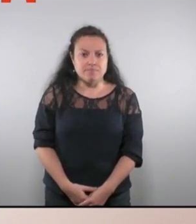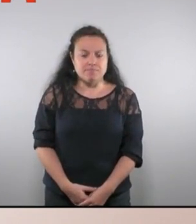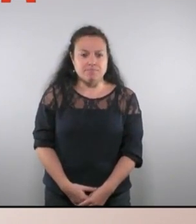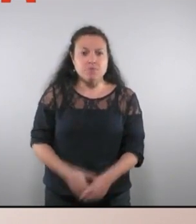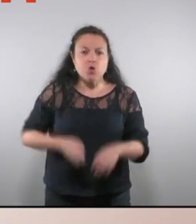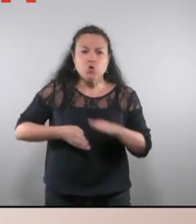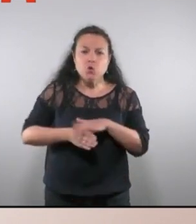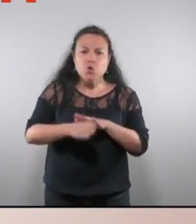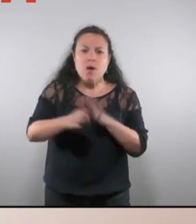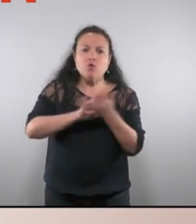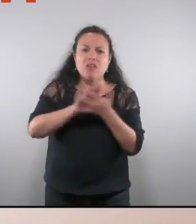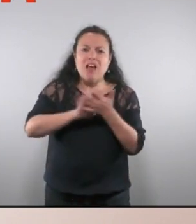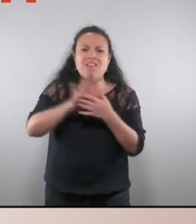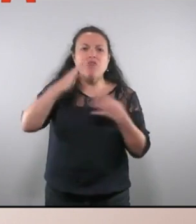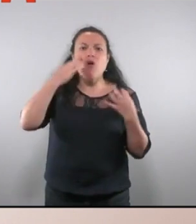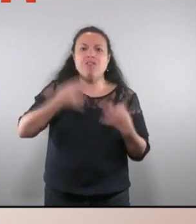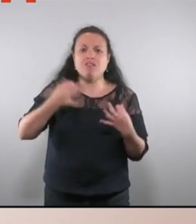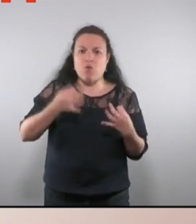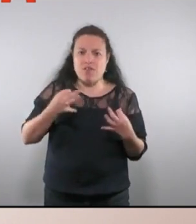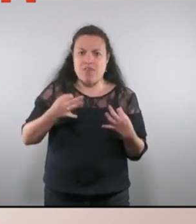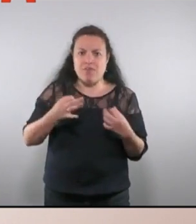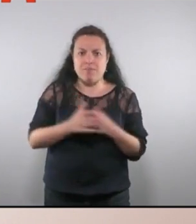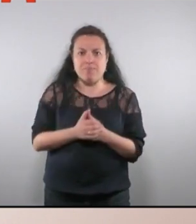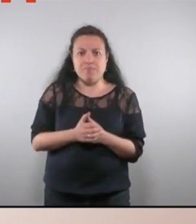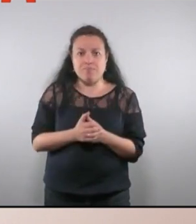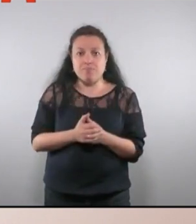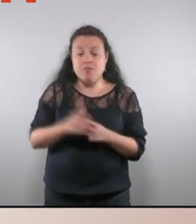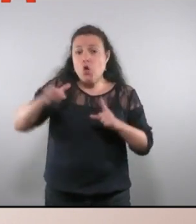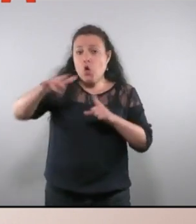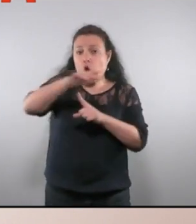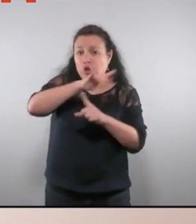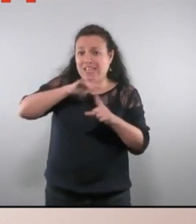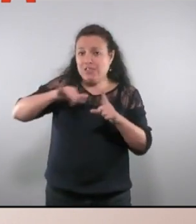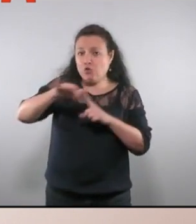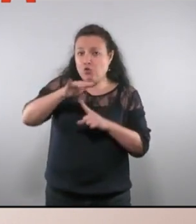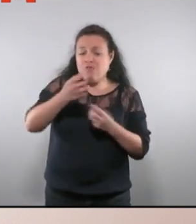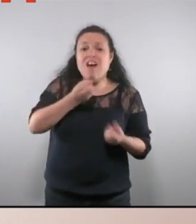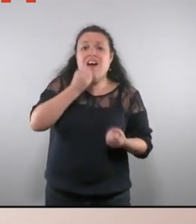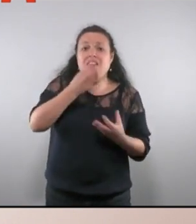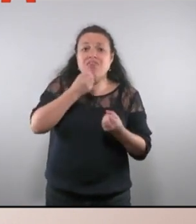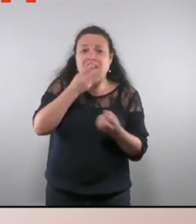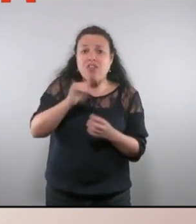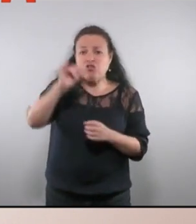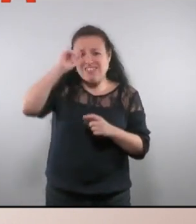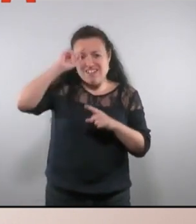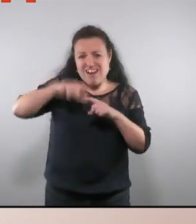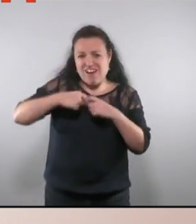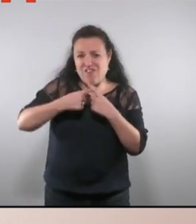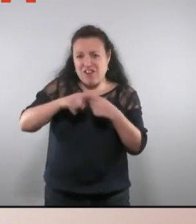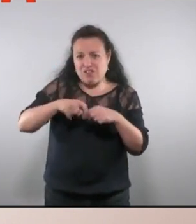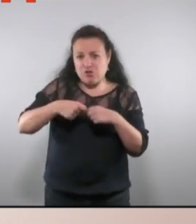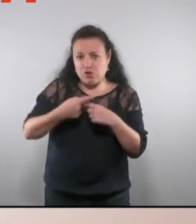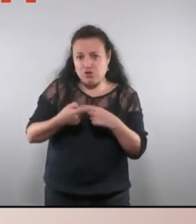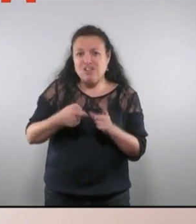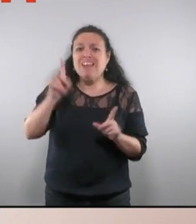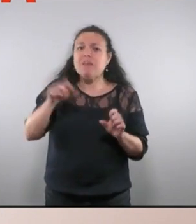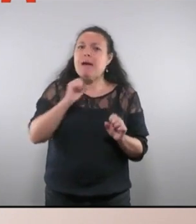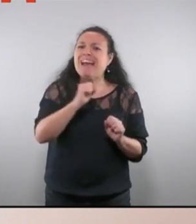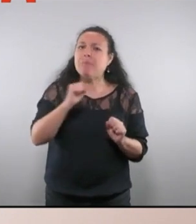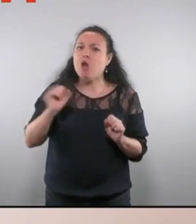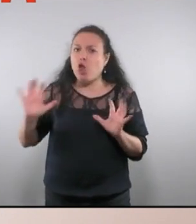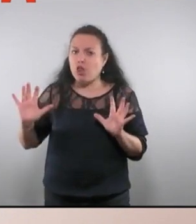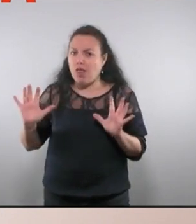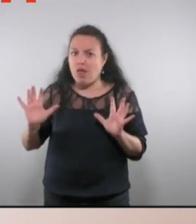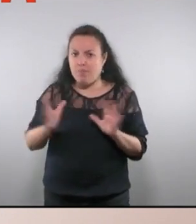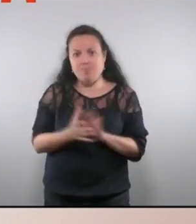Seguim parlant de seguretat. Unes pinzellades de context, algunes dades i algunes reflexions des de la criminologia. Context.